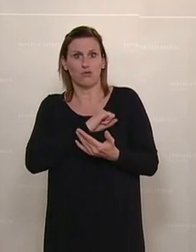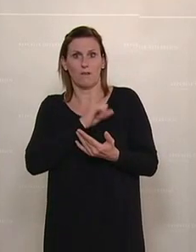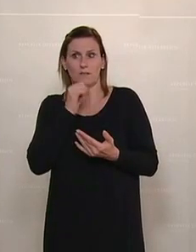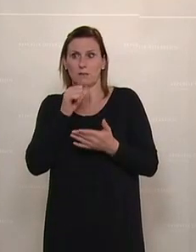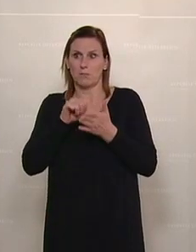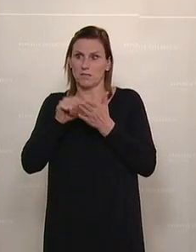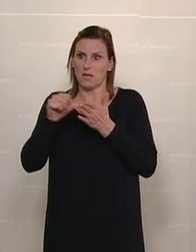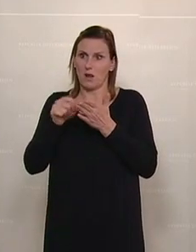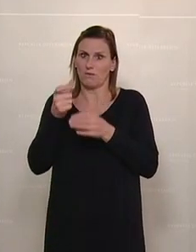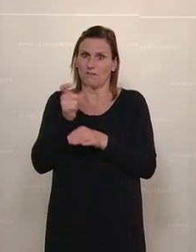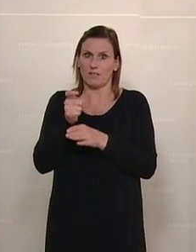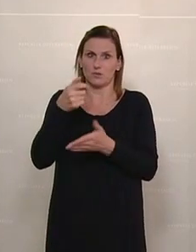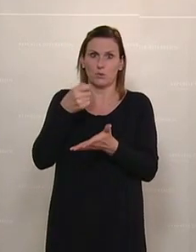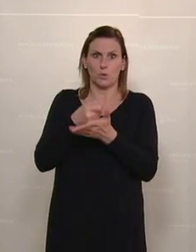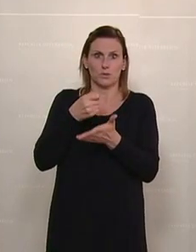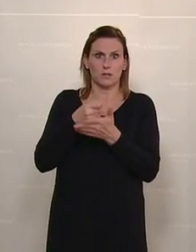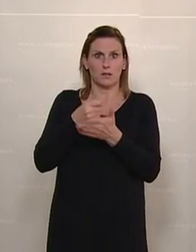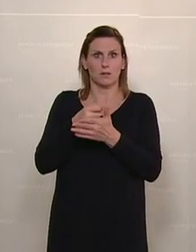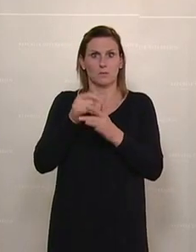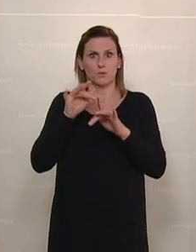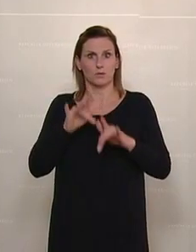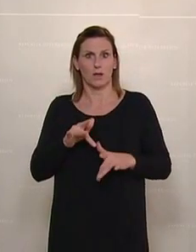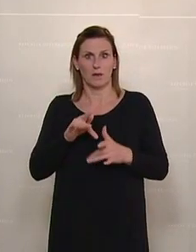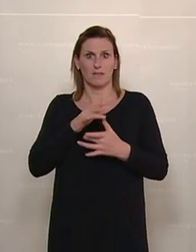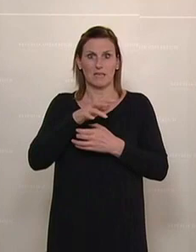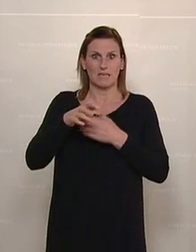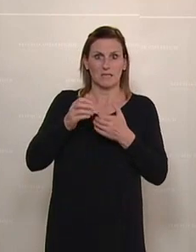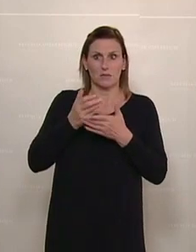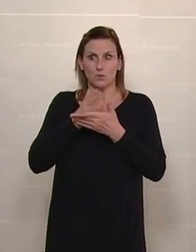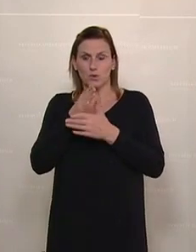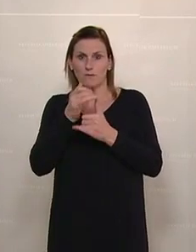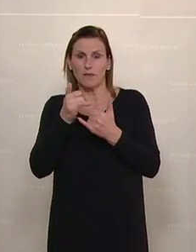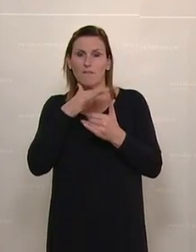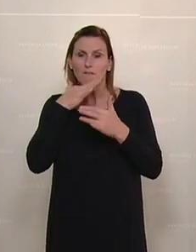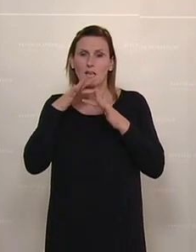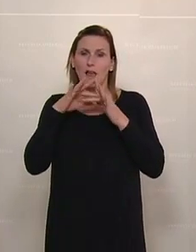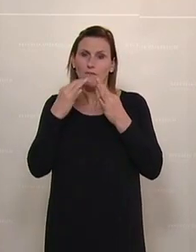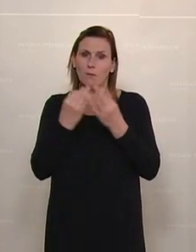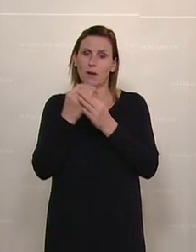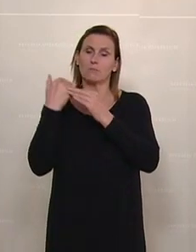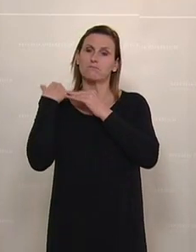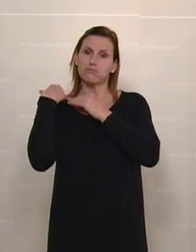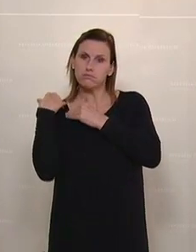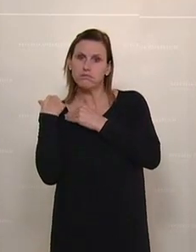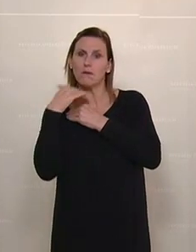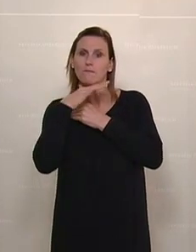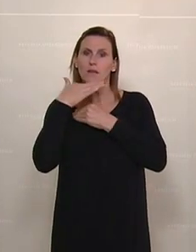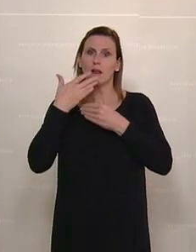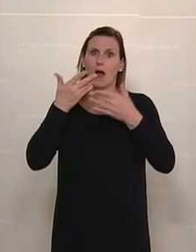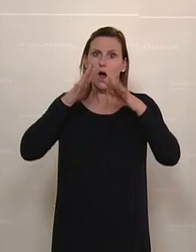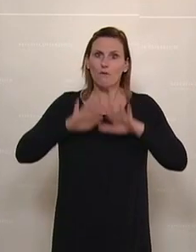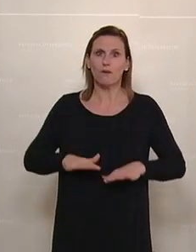muss mit weniger Nettoeinkommen durch diese Krise kommen. Und viele Familien haben mehr Kosten durch